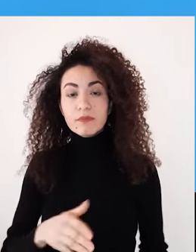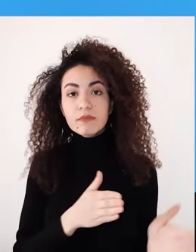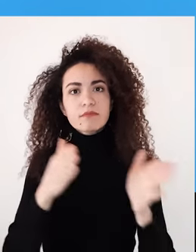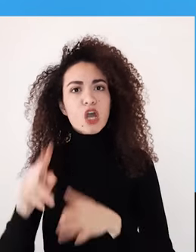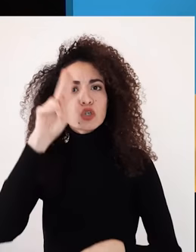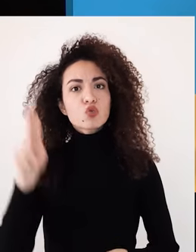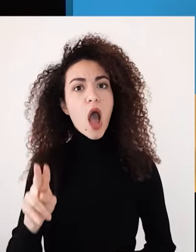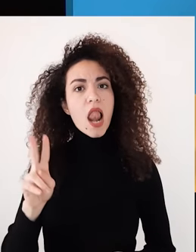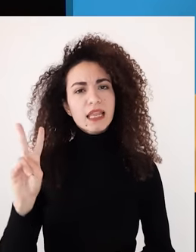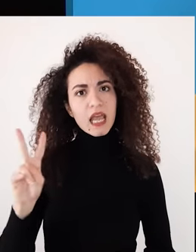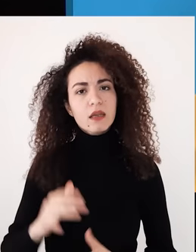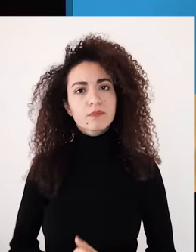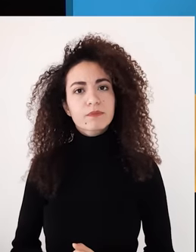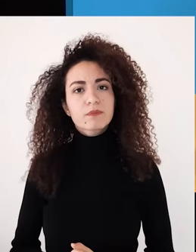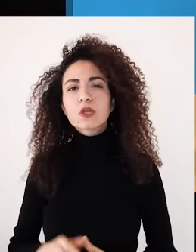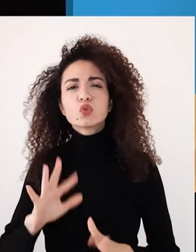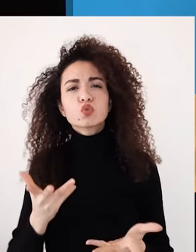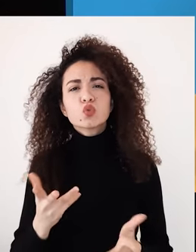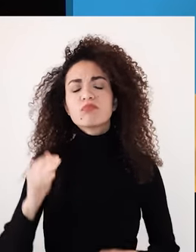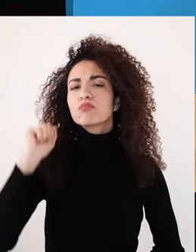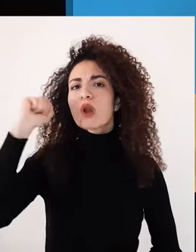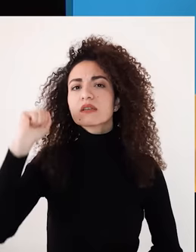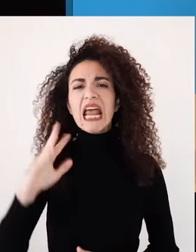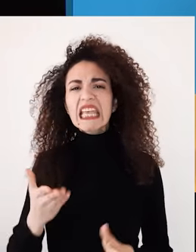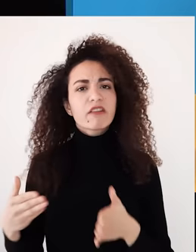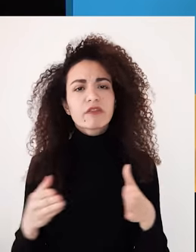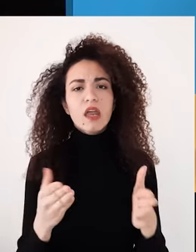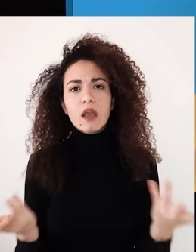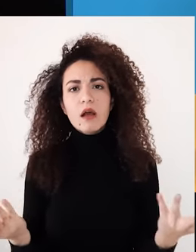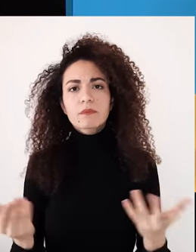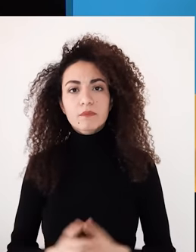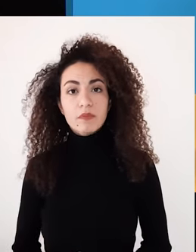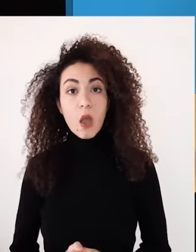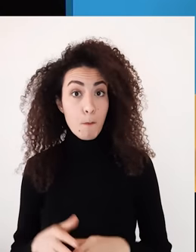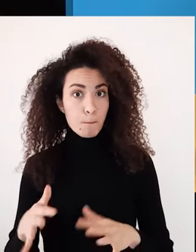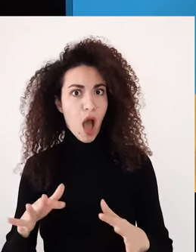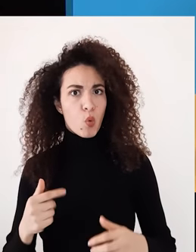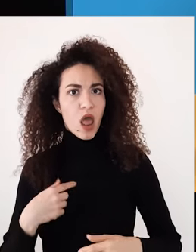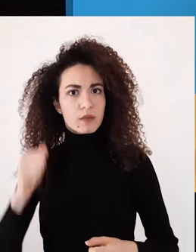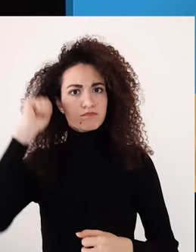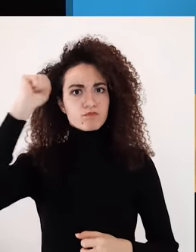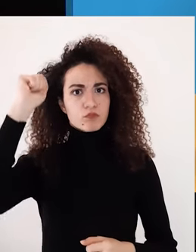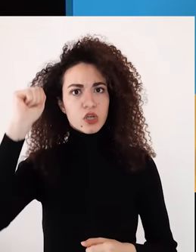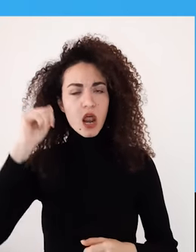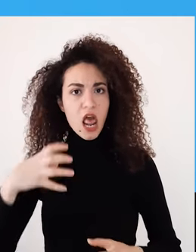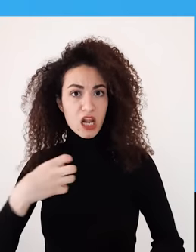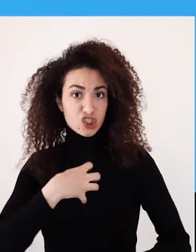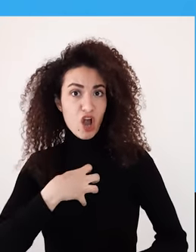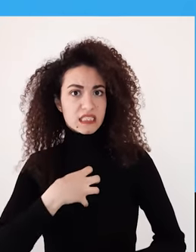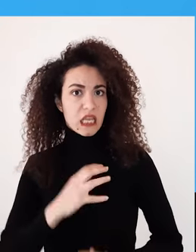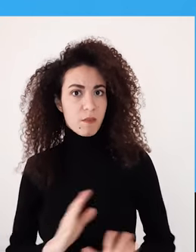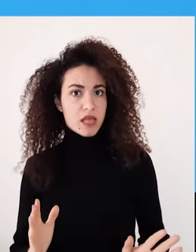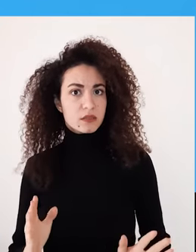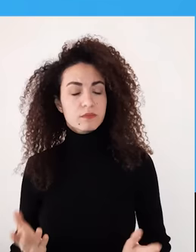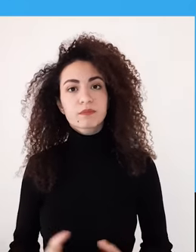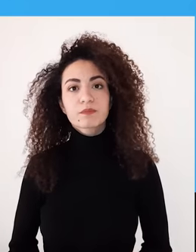للسؤال الثاني ماذا تعني المناصرة وما هي أشكالها؟ وهل يمكن المناصرة لأمور شخصية؟ كل